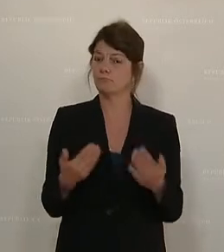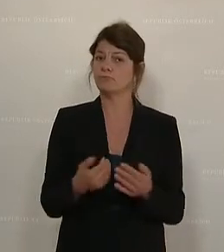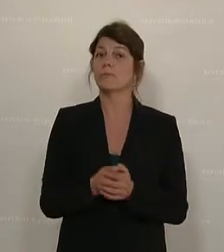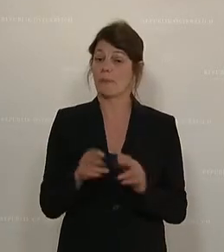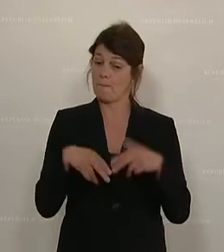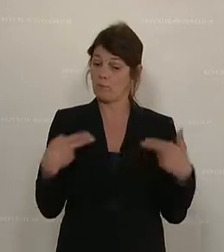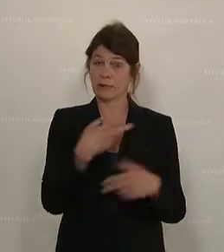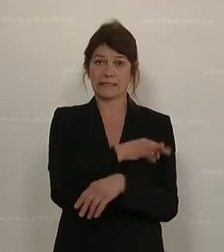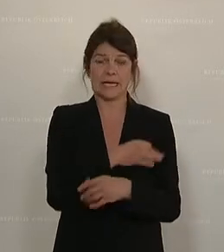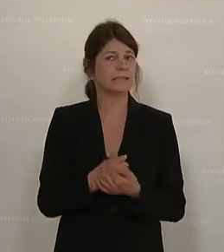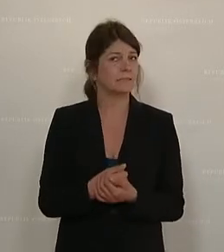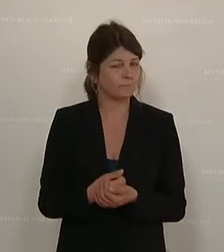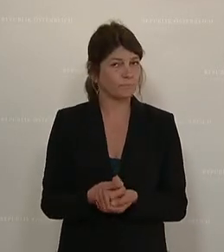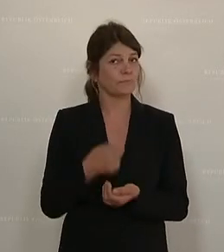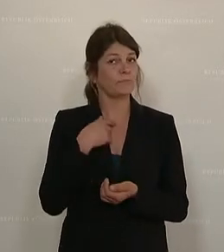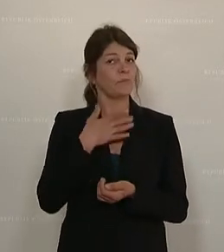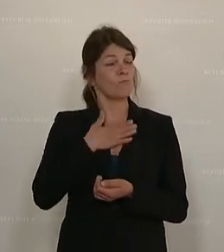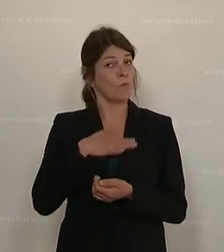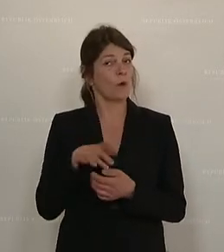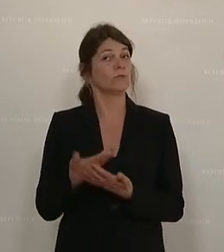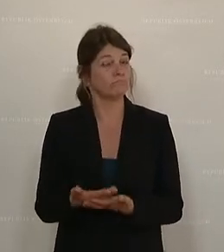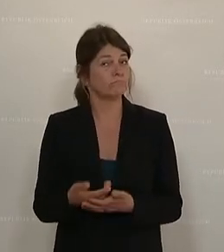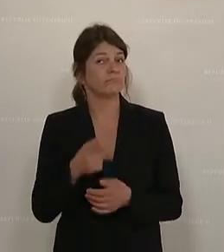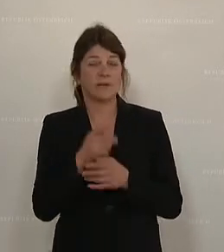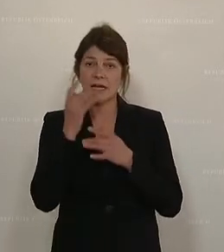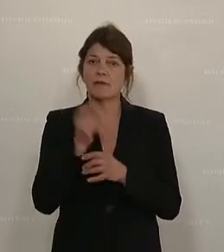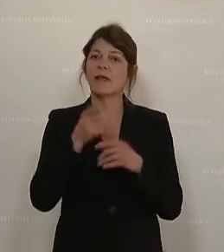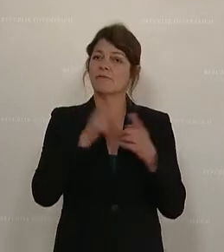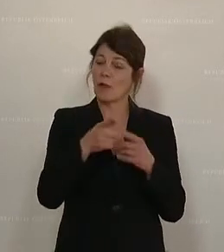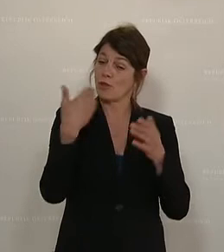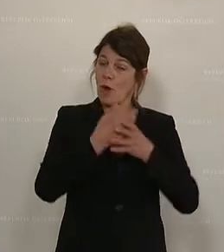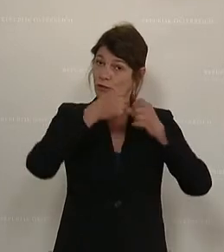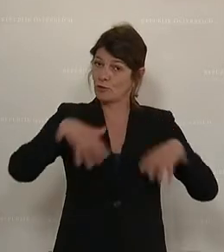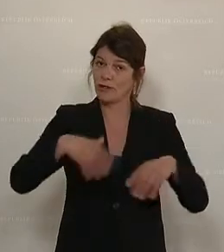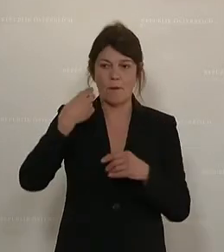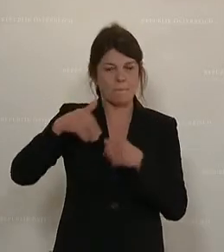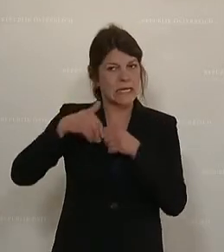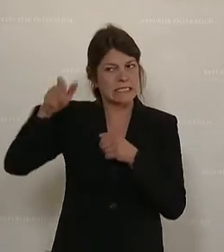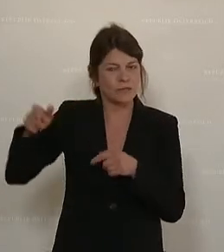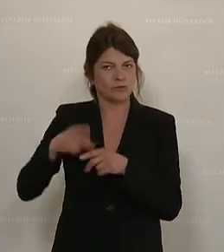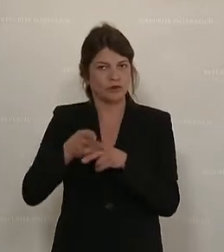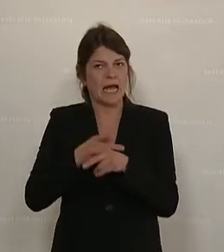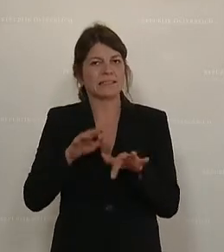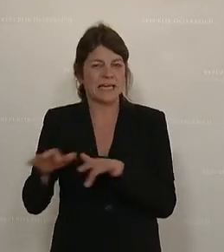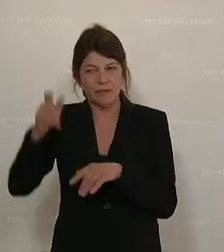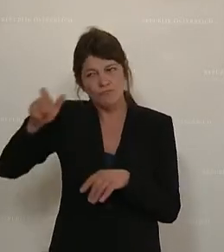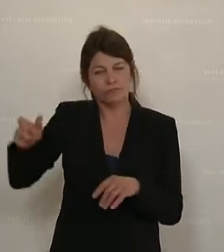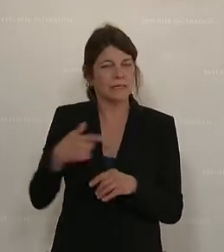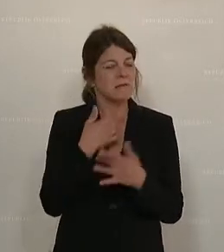Bundeskanzler möchte ich zur Neustrukturierung der Minister und der Staatssekretärlandschaft ganz herzlich gratulieren.